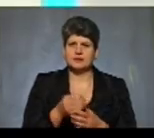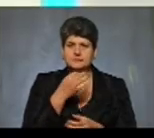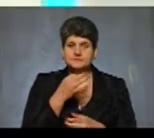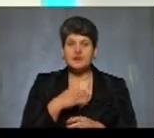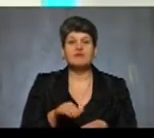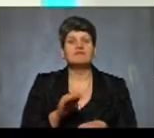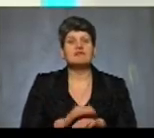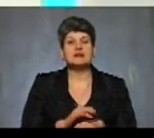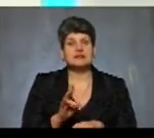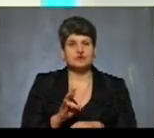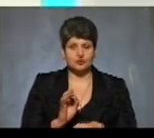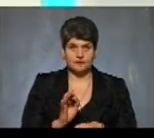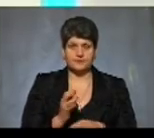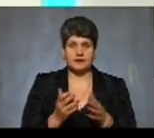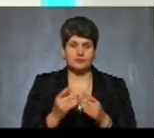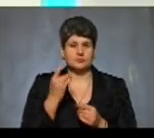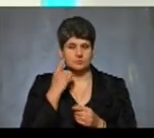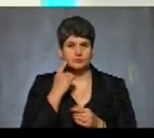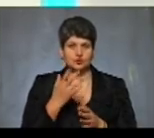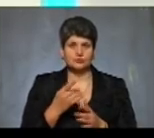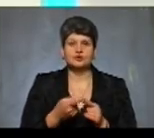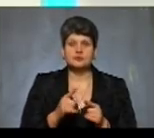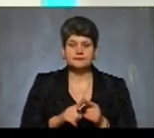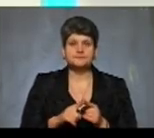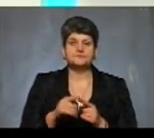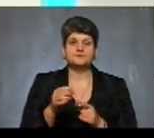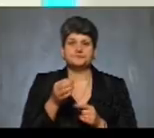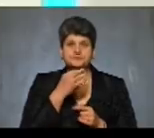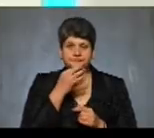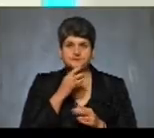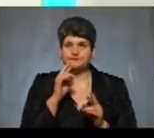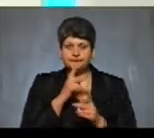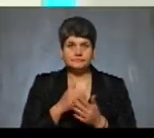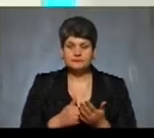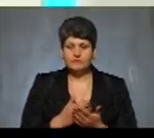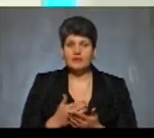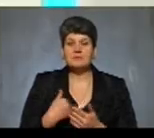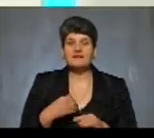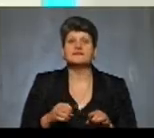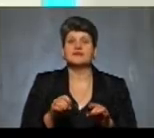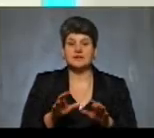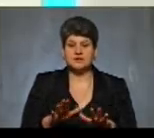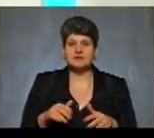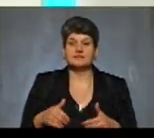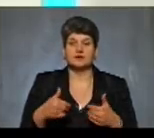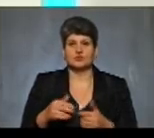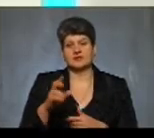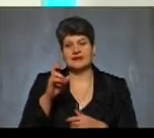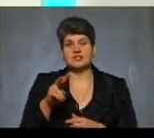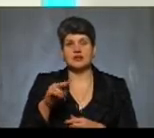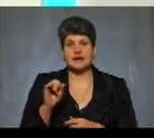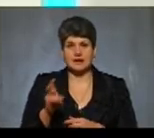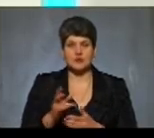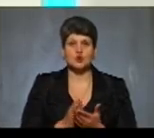фактично, якщо ми все-таки подумали, що це лікарський засоб неналежної якості, і ми все-таки вирішили звернутися в Держлікслужбу,